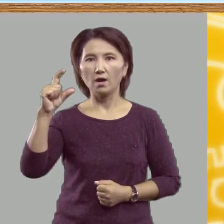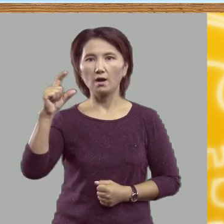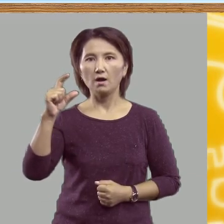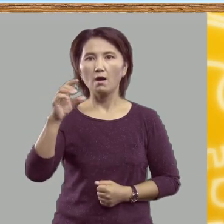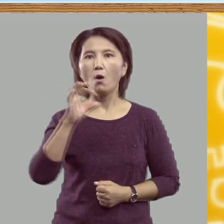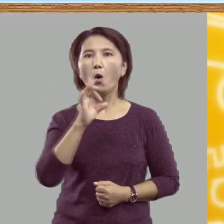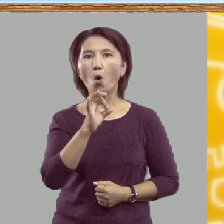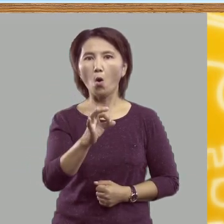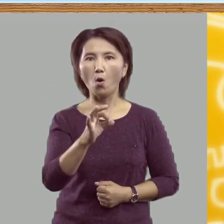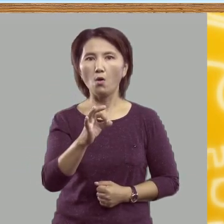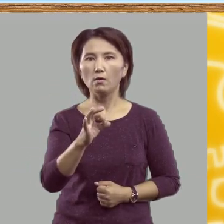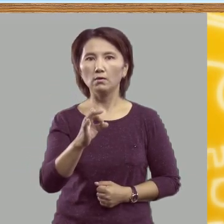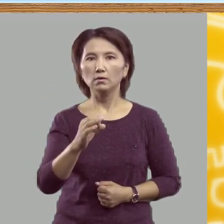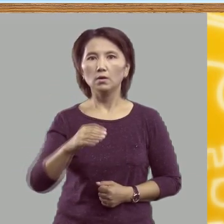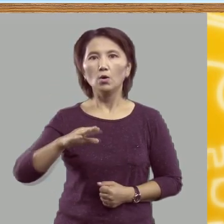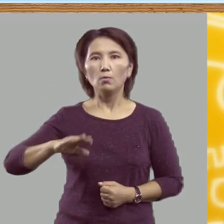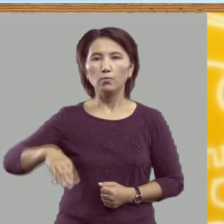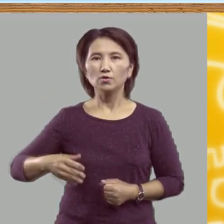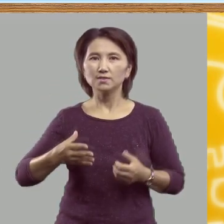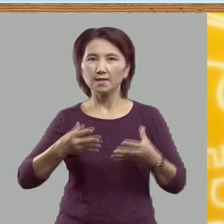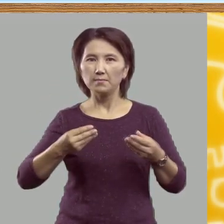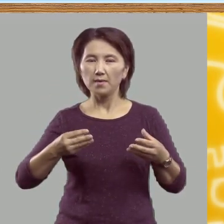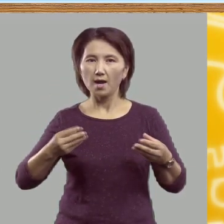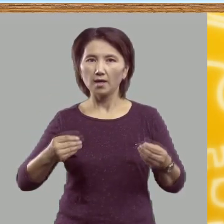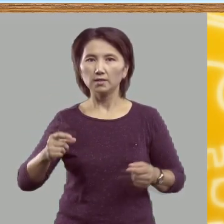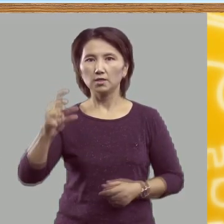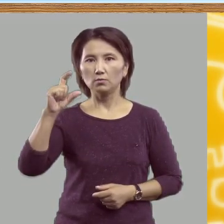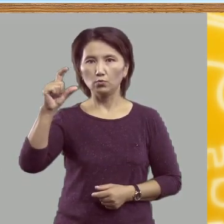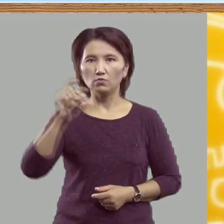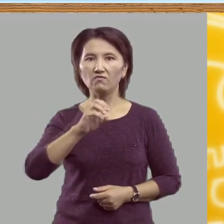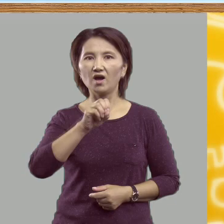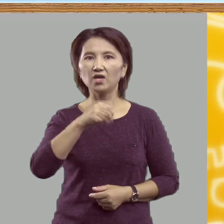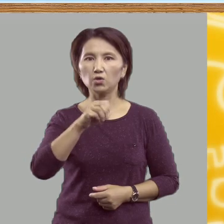После мягких буква Ё.